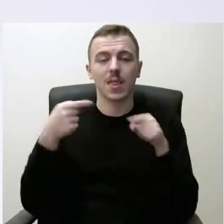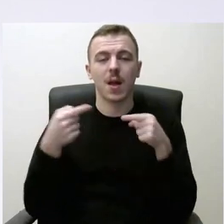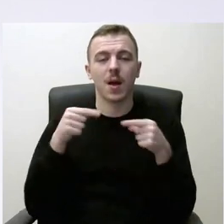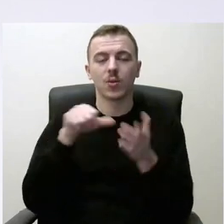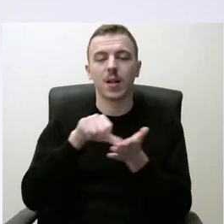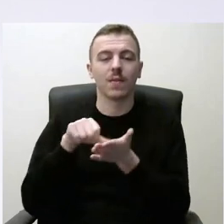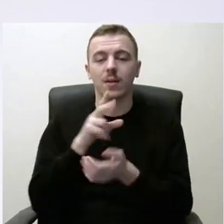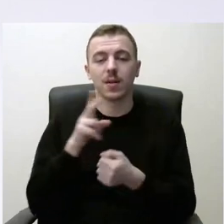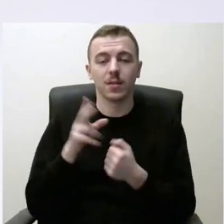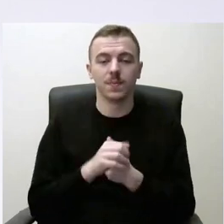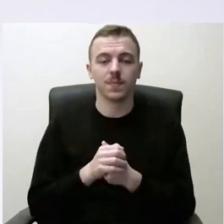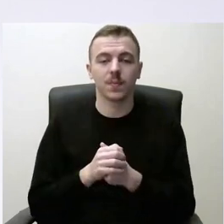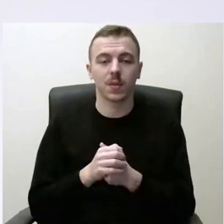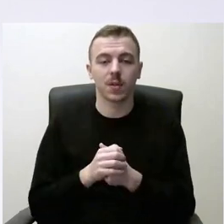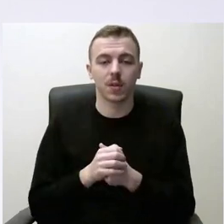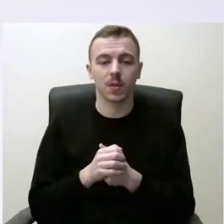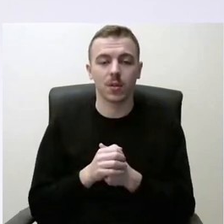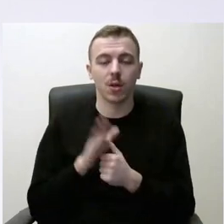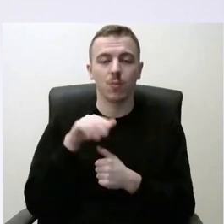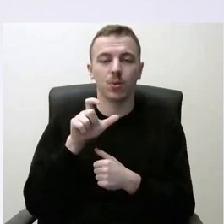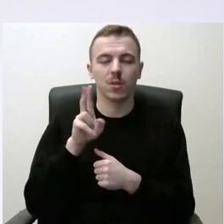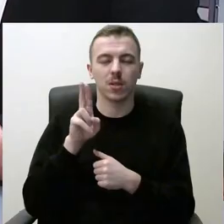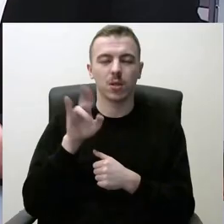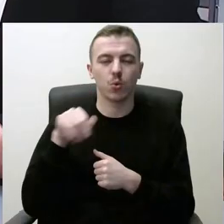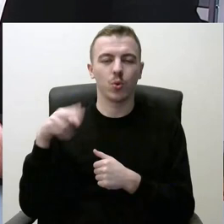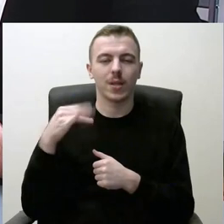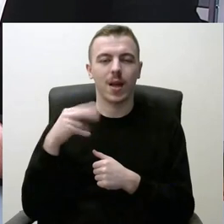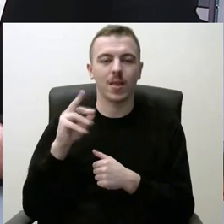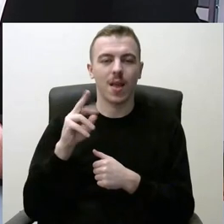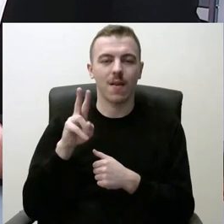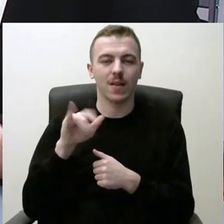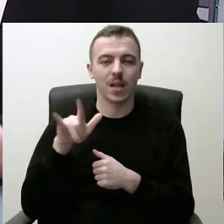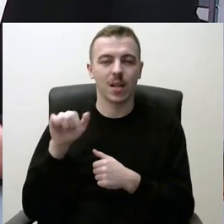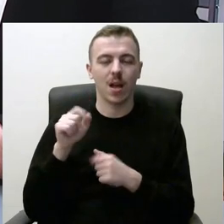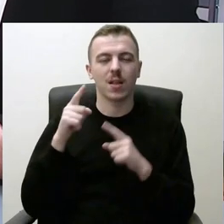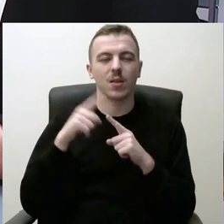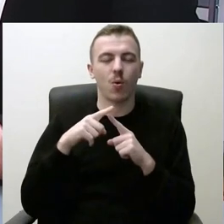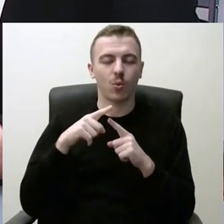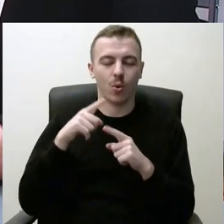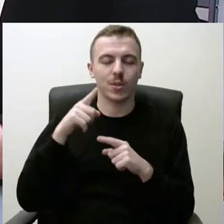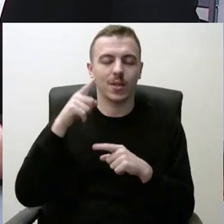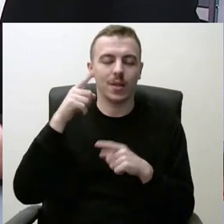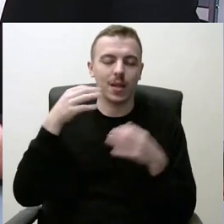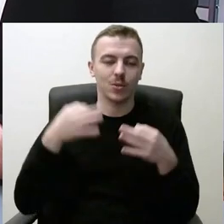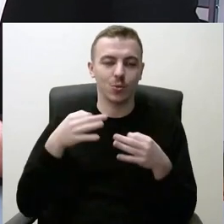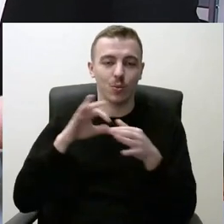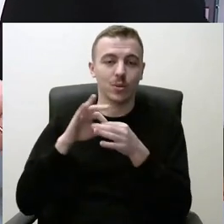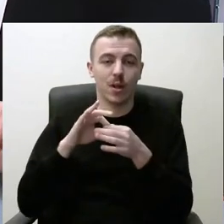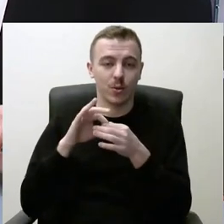dalyvius. Tai Buckiūnė ne Vilyje, Tautos ir Teisingumo sąjunga, centristai tautininkai.